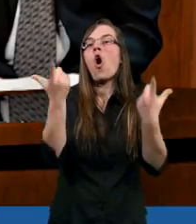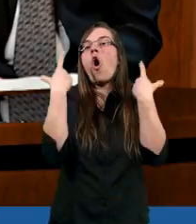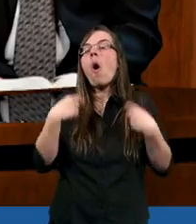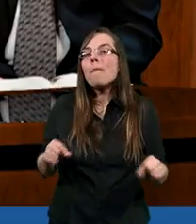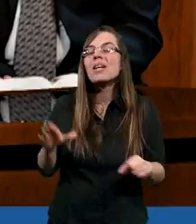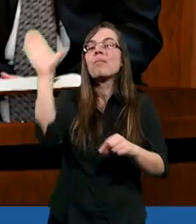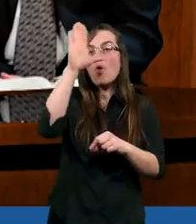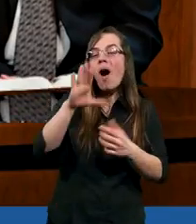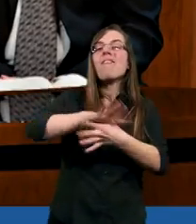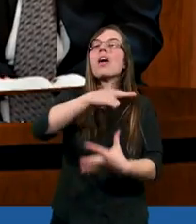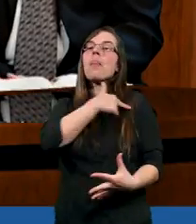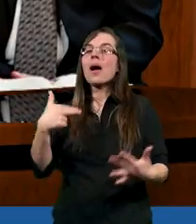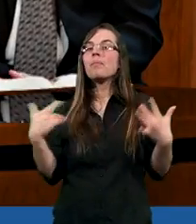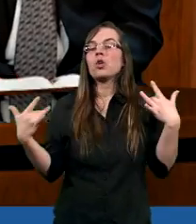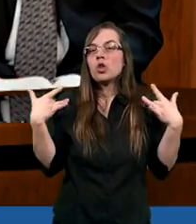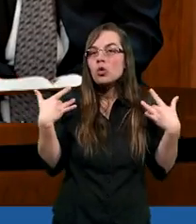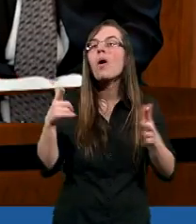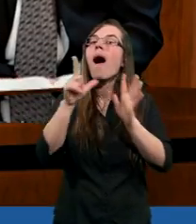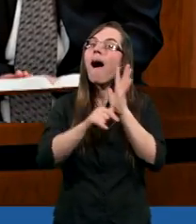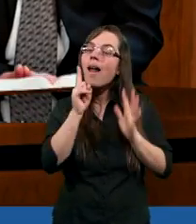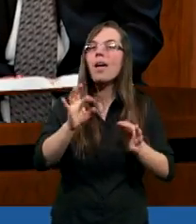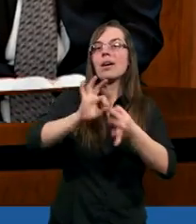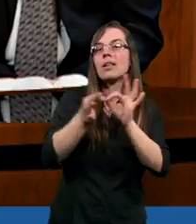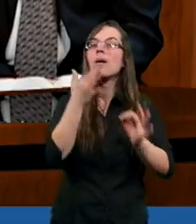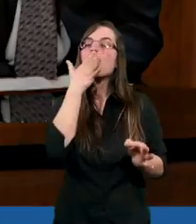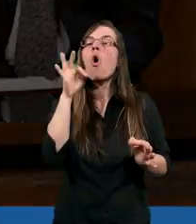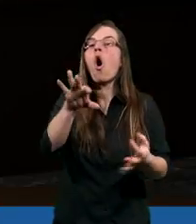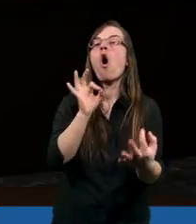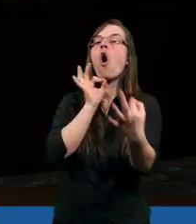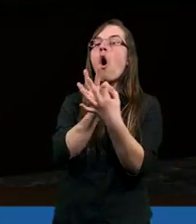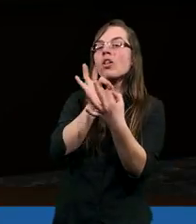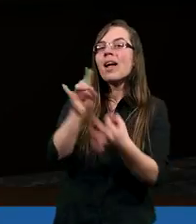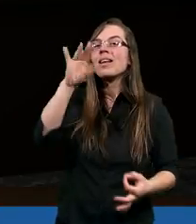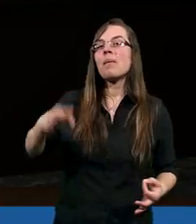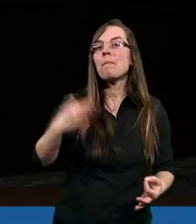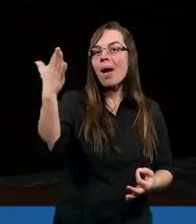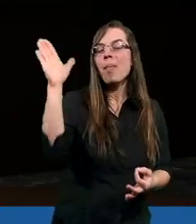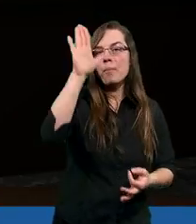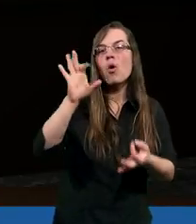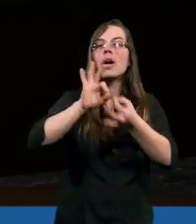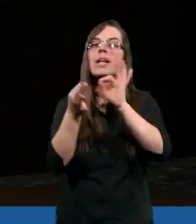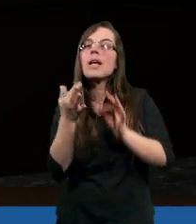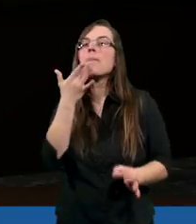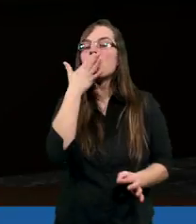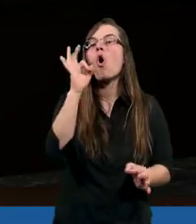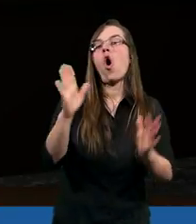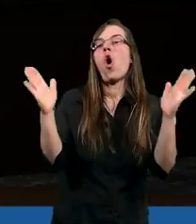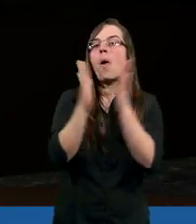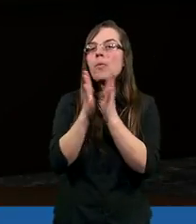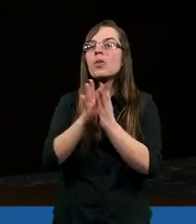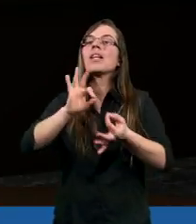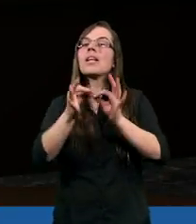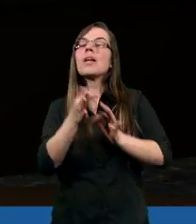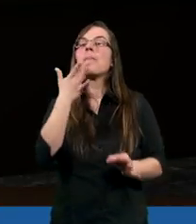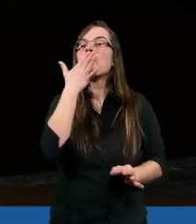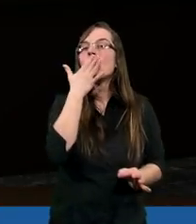obecności Bożej w naszym życiu, ale gdy mówimy o tym kontakcie z Panem Bogiem, gdy mówimy o modlitwie, gdy